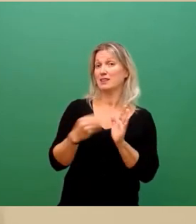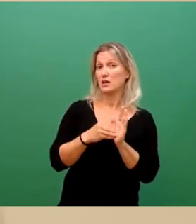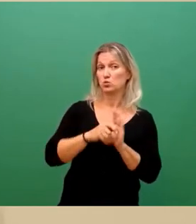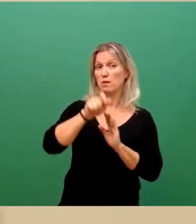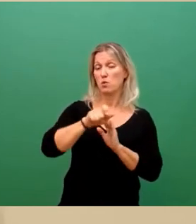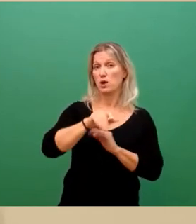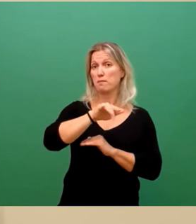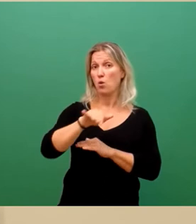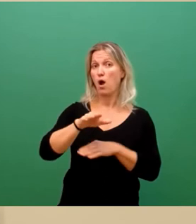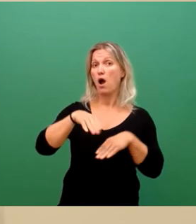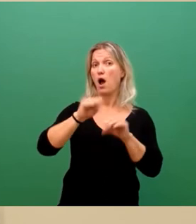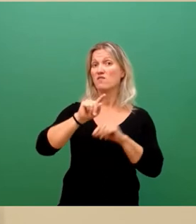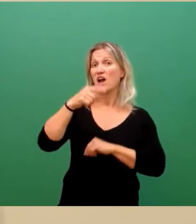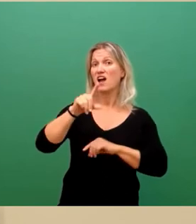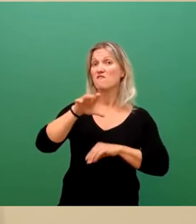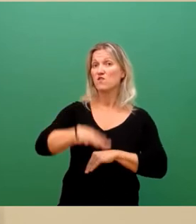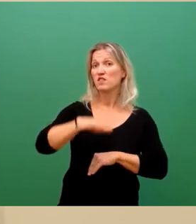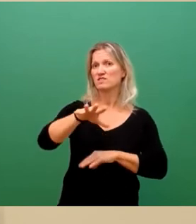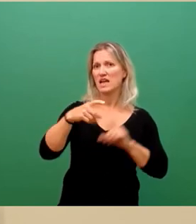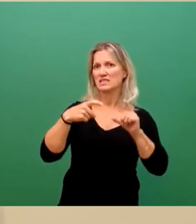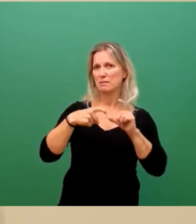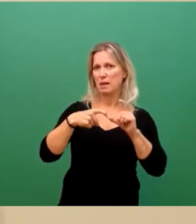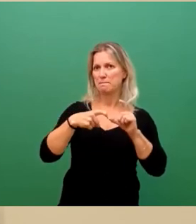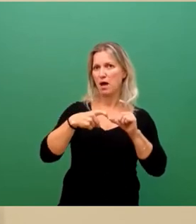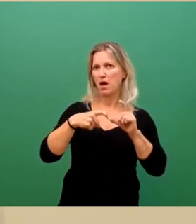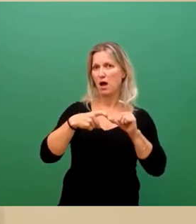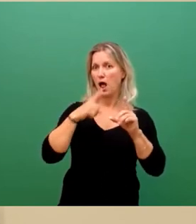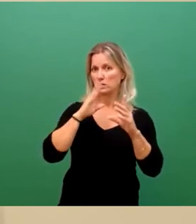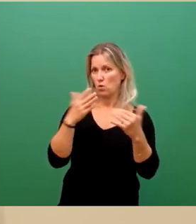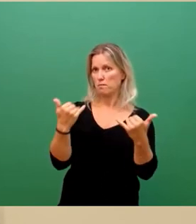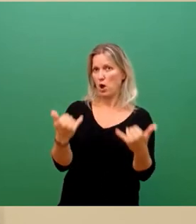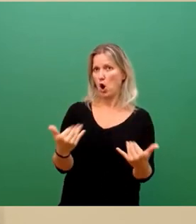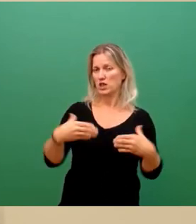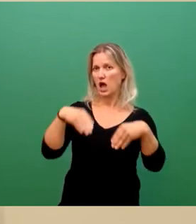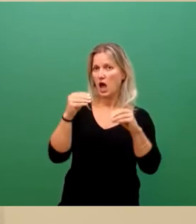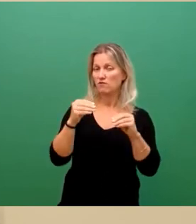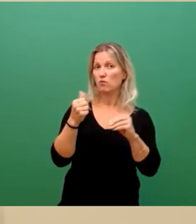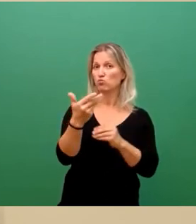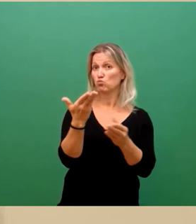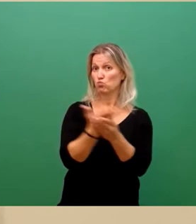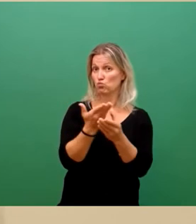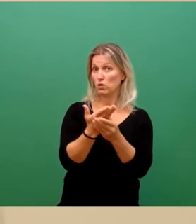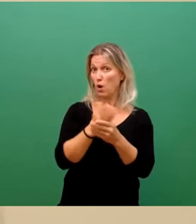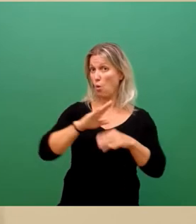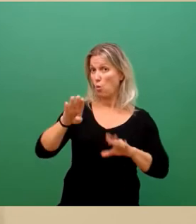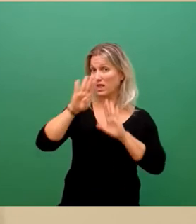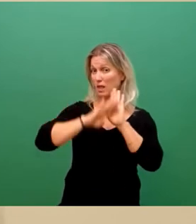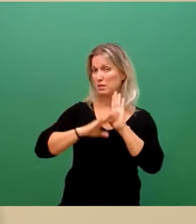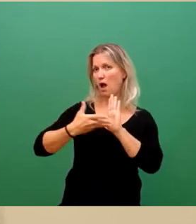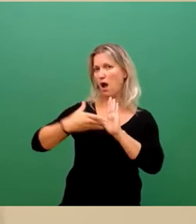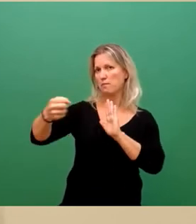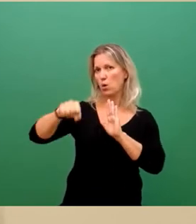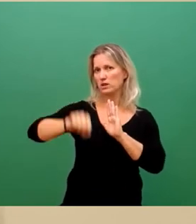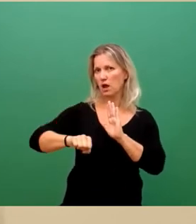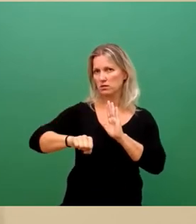15. September 2022 an, das ist heute, Dokumente ohne Termin abzuholen. Die Abholzeiten ohne